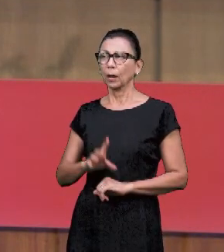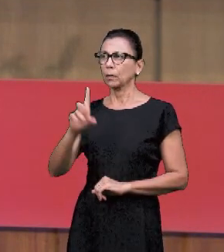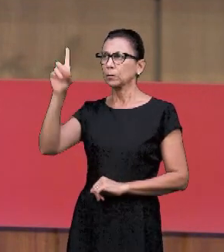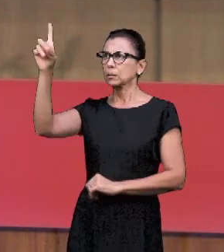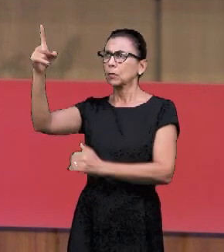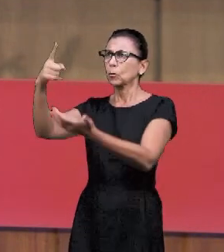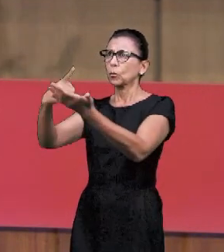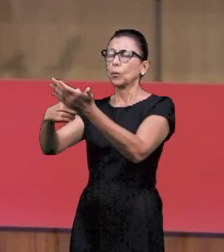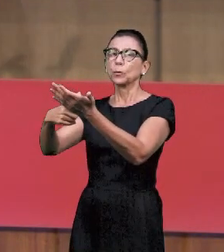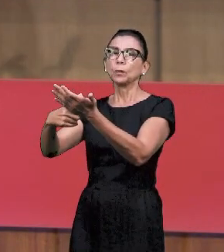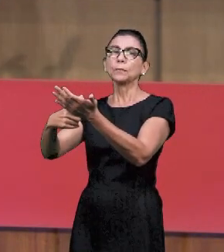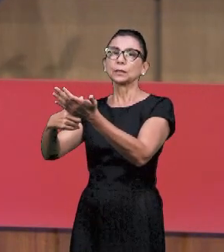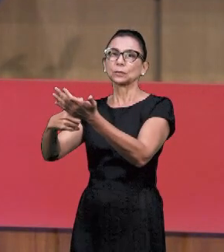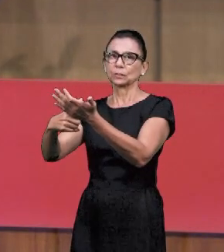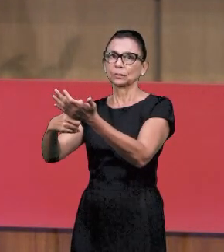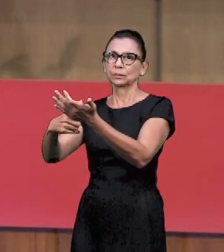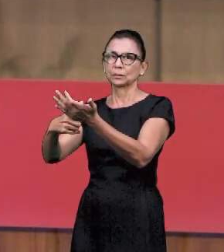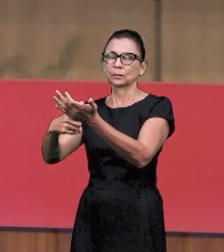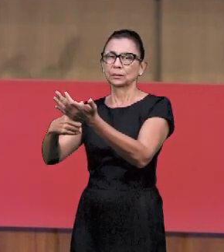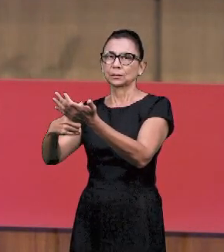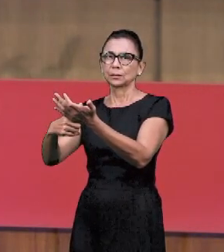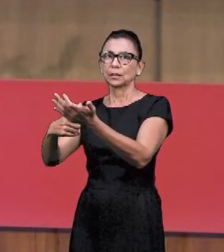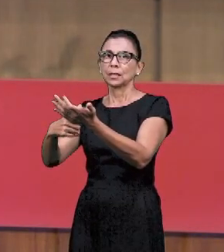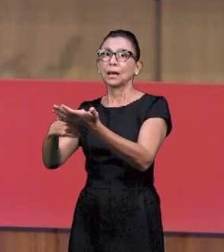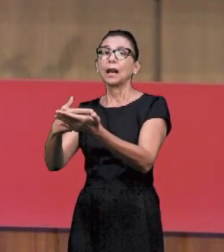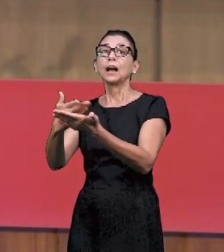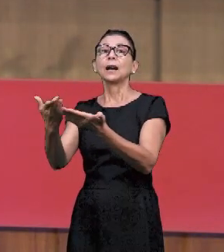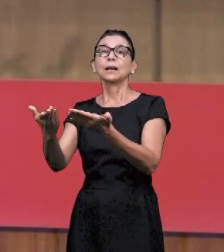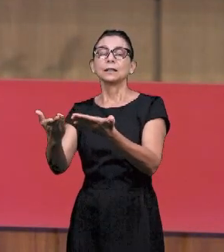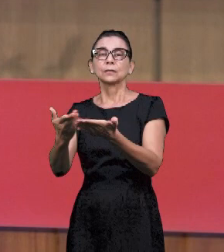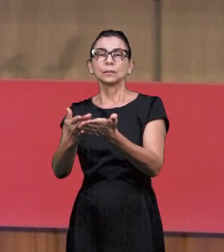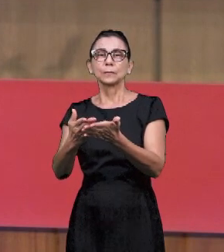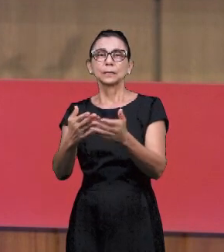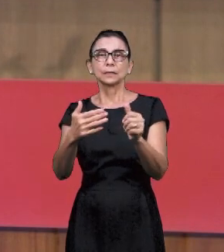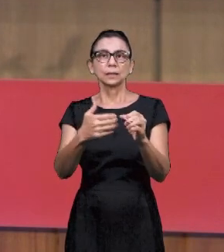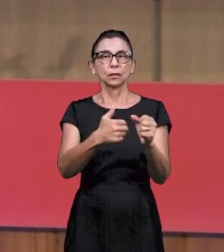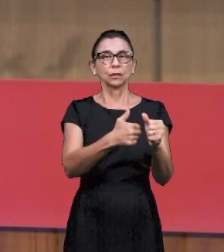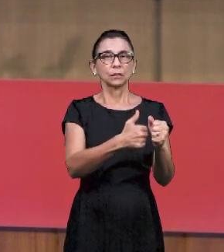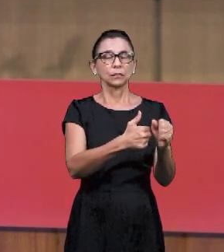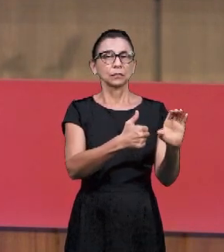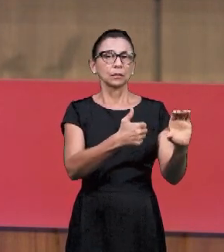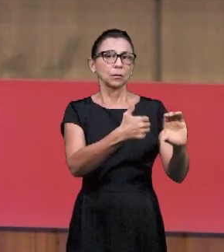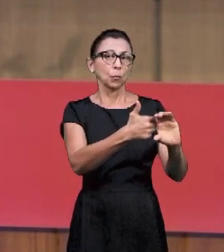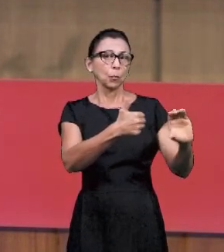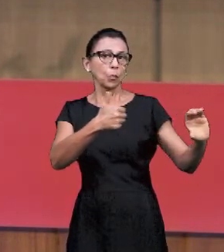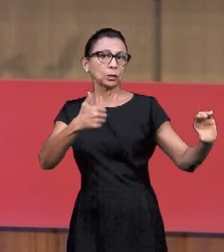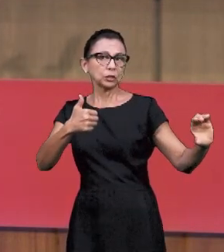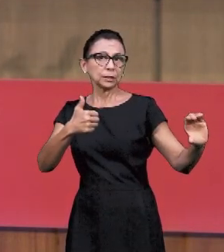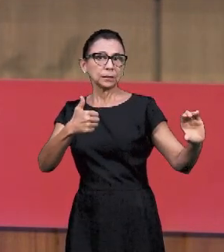открывает путь для Антихриста. Почему?